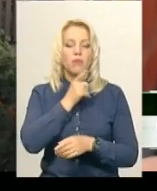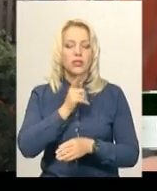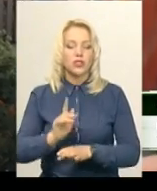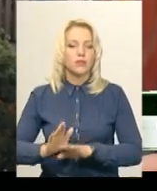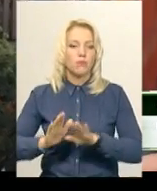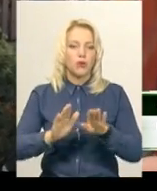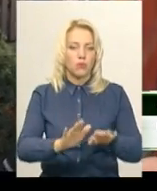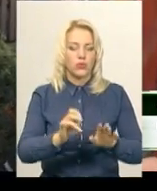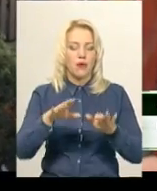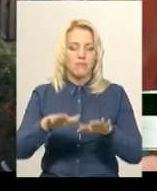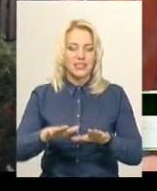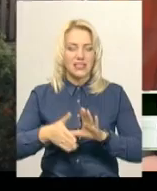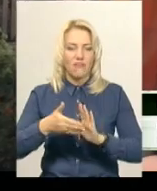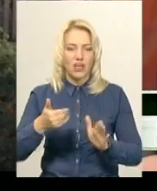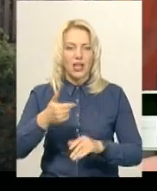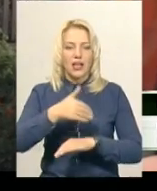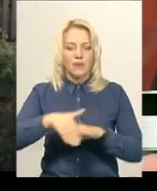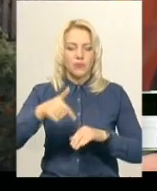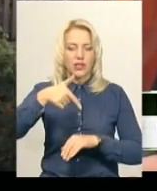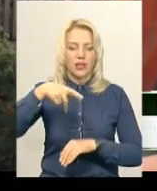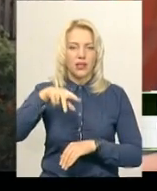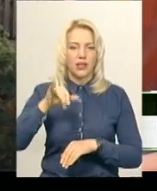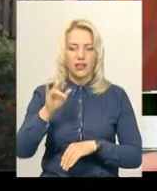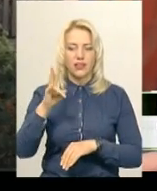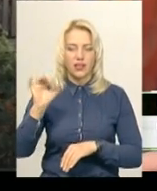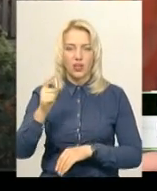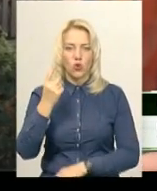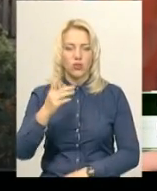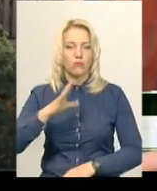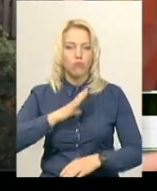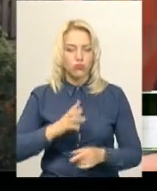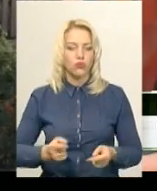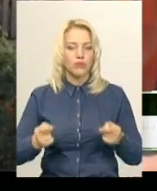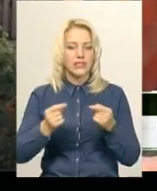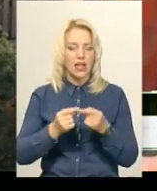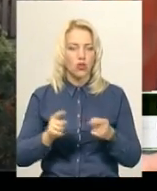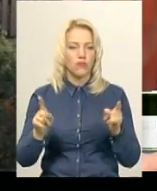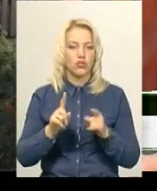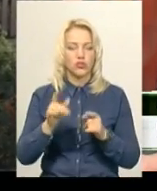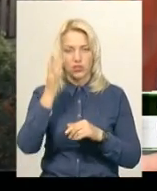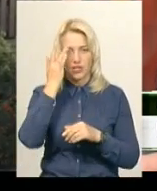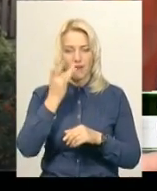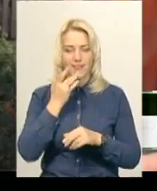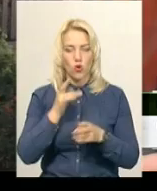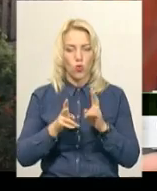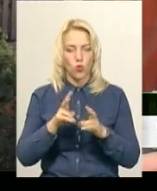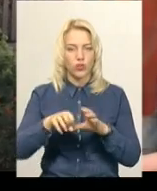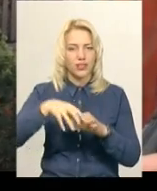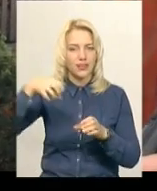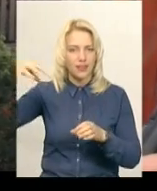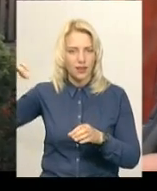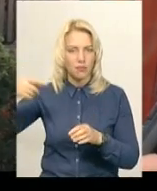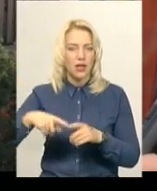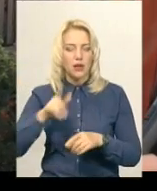виклику за адресою вулиця Глінка-1 було встановлено, що з вікон літньої кухні йде дим. В процесі проведення